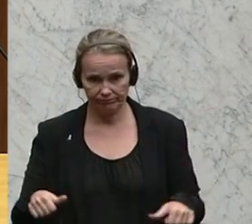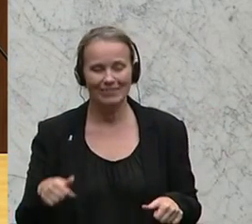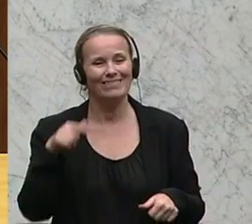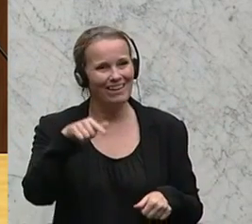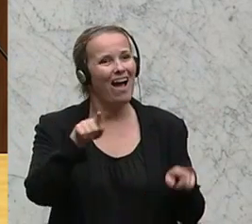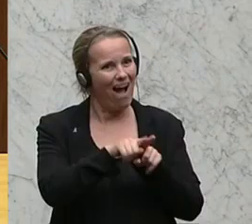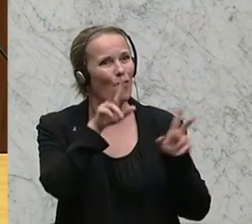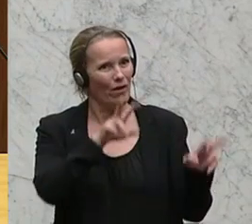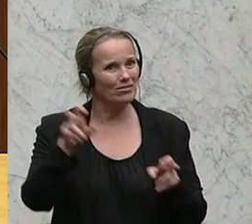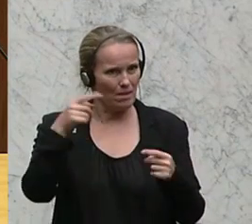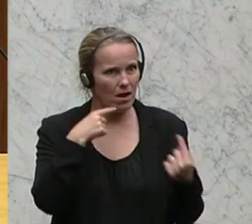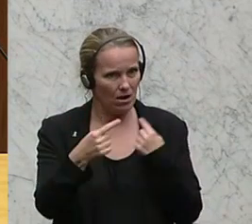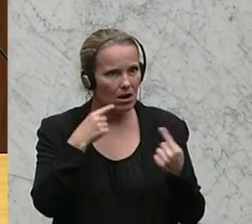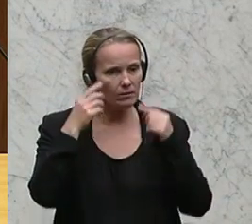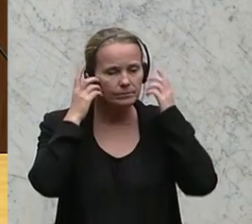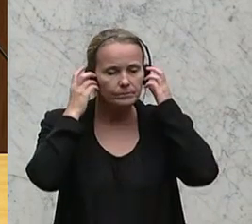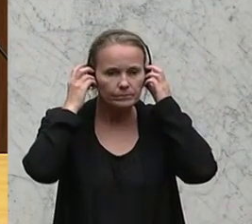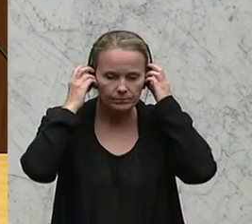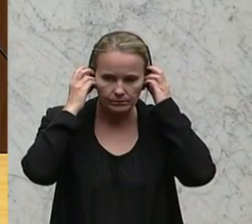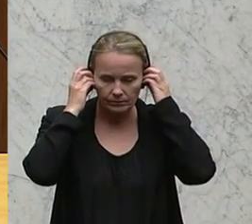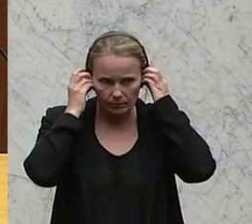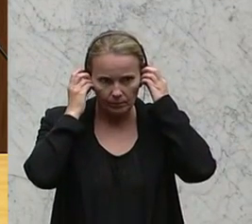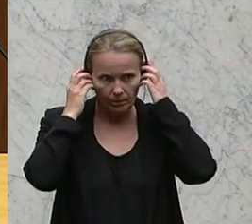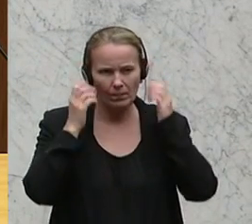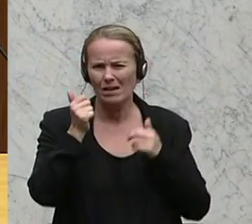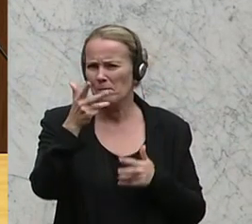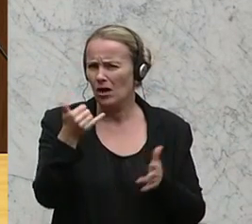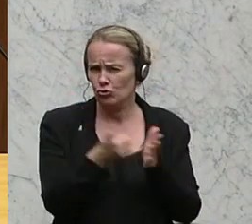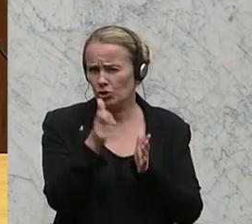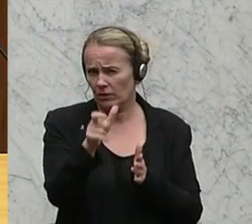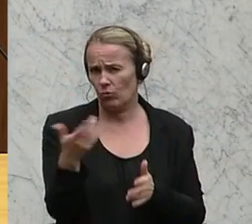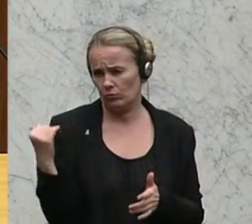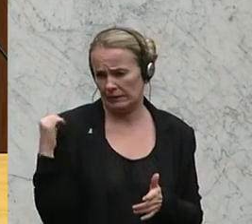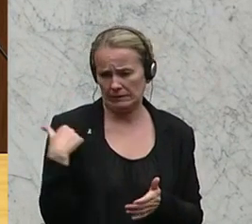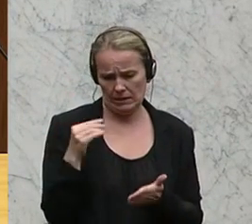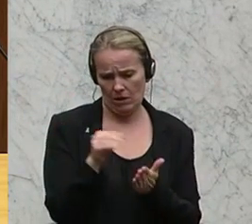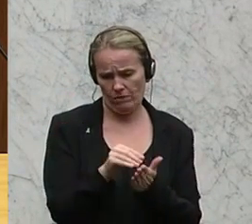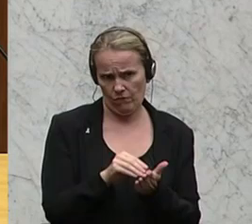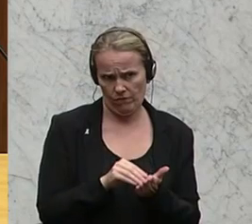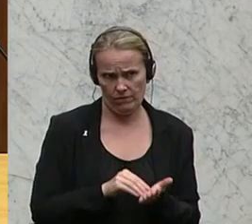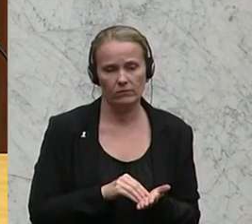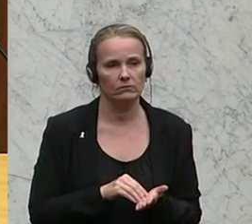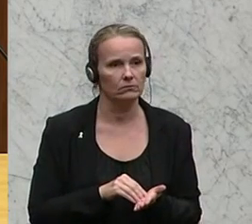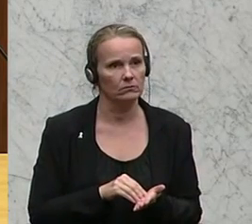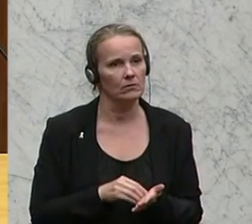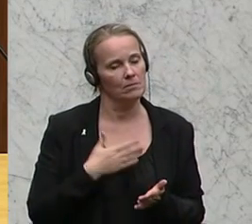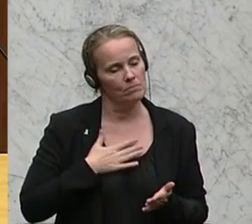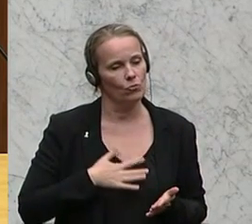auch über dieses Thema gesprochen. Ich habe mir da ein paar Stichworte gemacht und deswegen möchte ich das